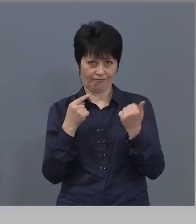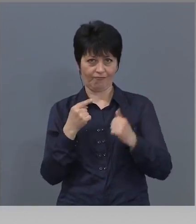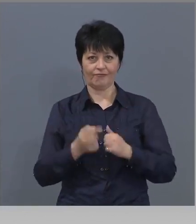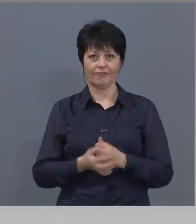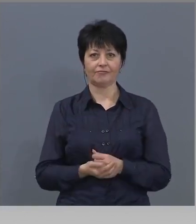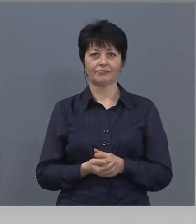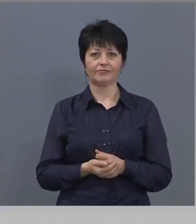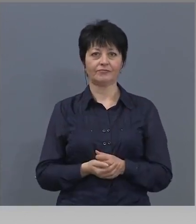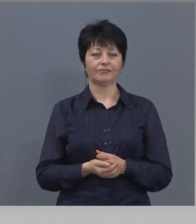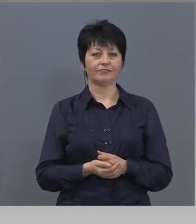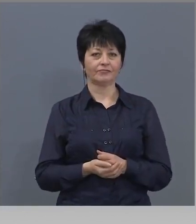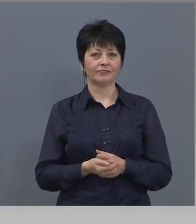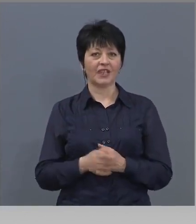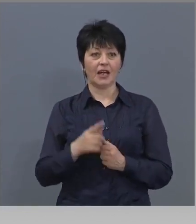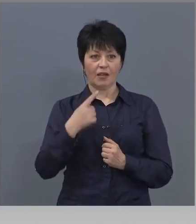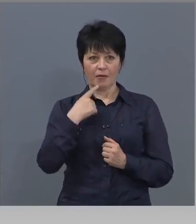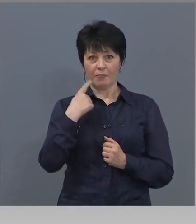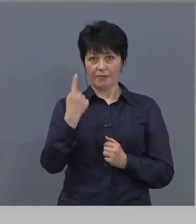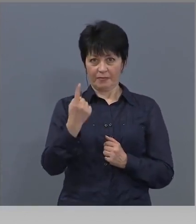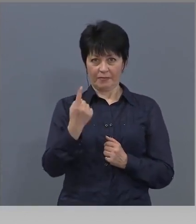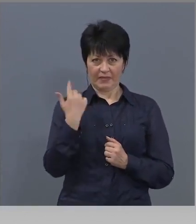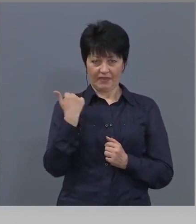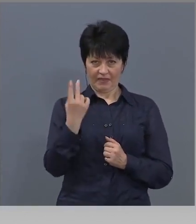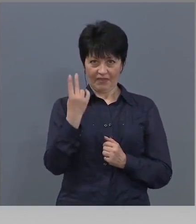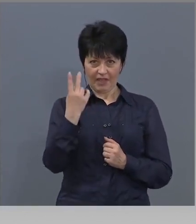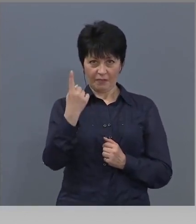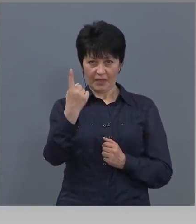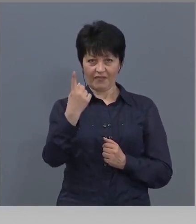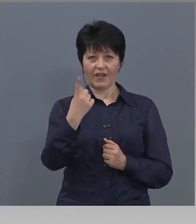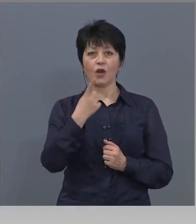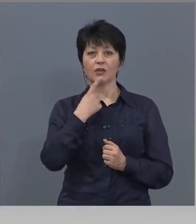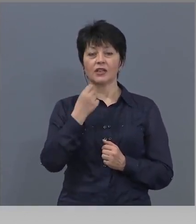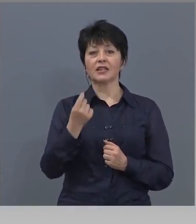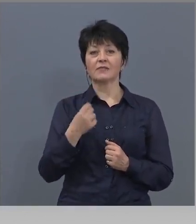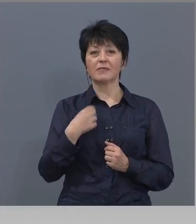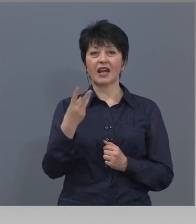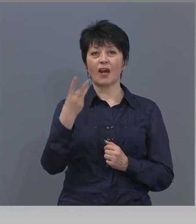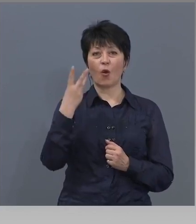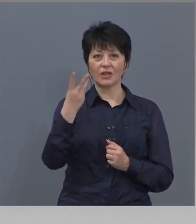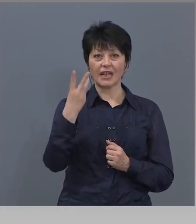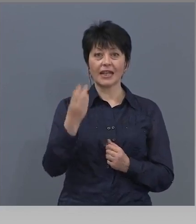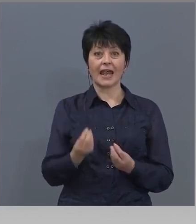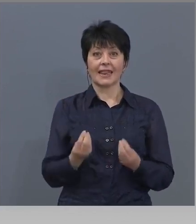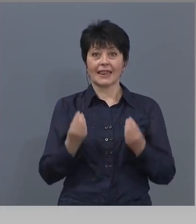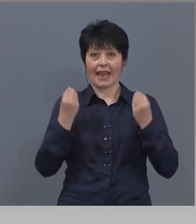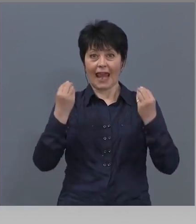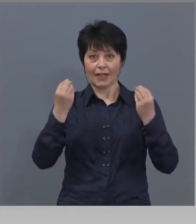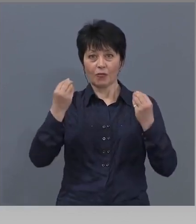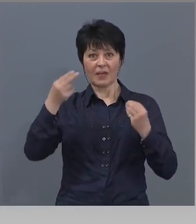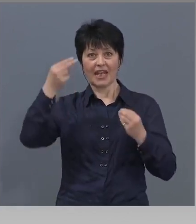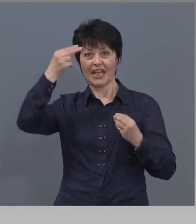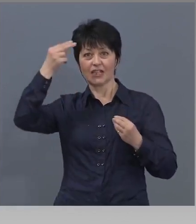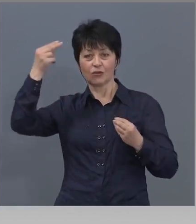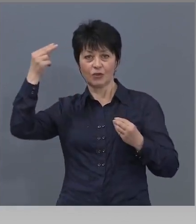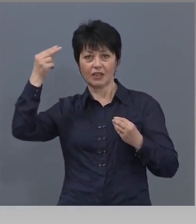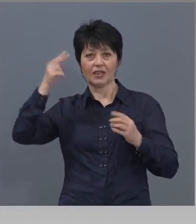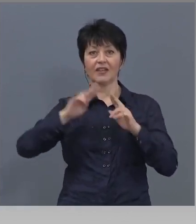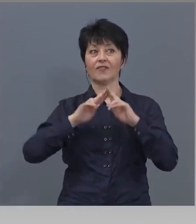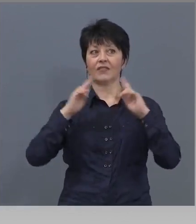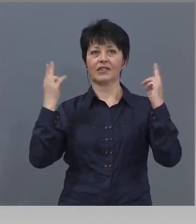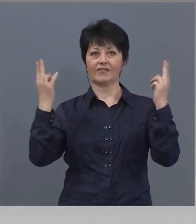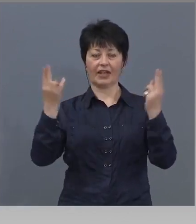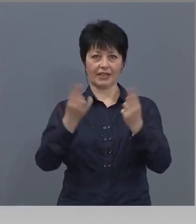Следен въпрос е към ме. 2001 година сме имали един от трите най-добри института в света, казваме.